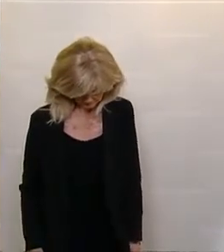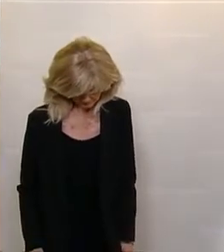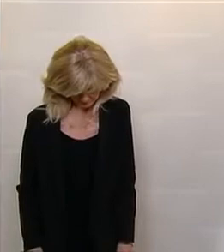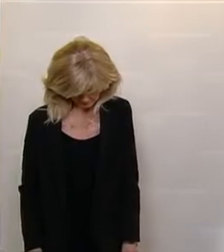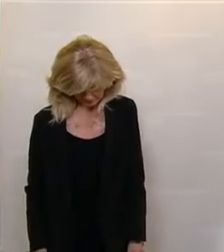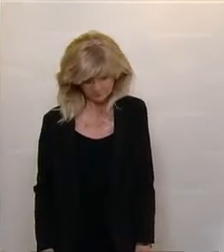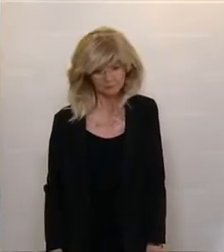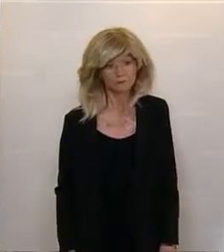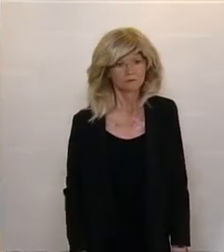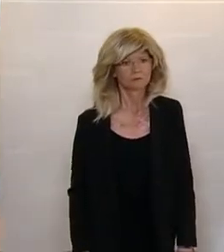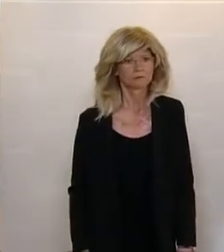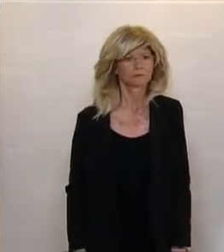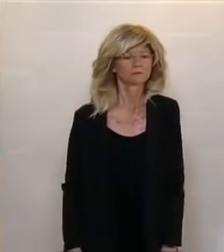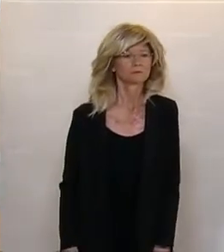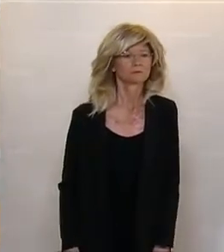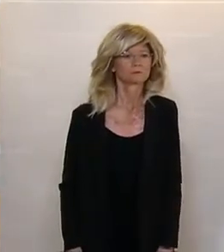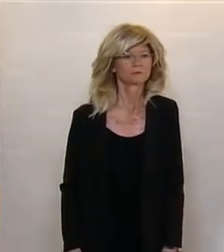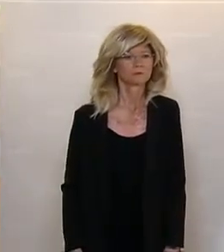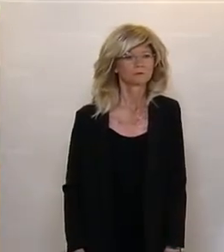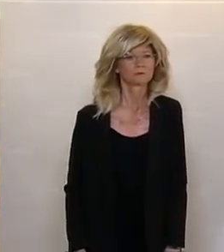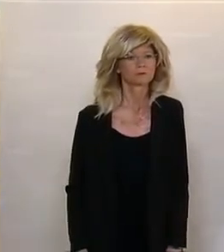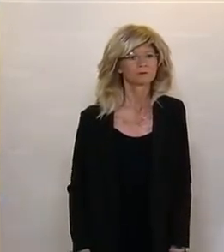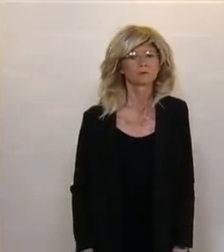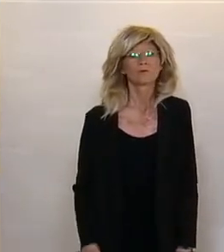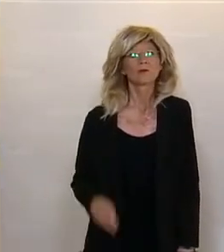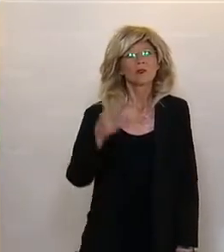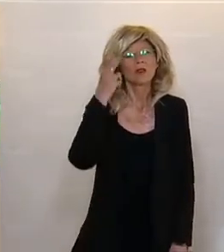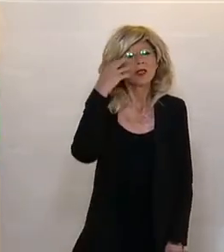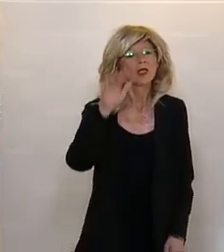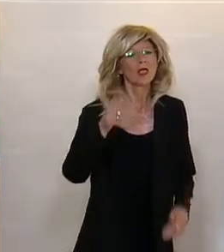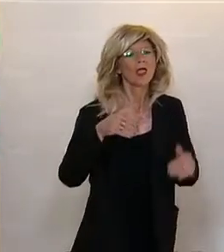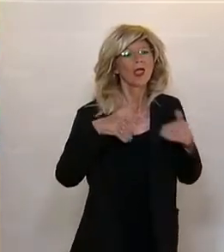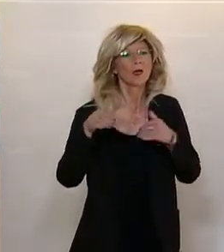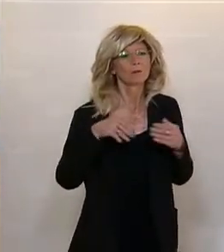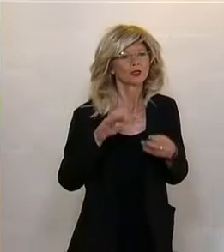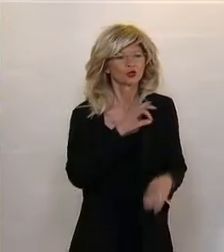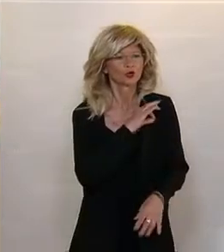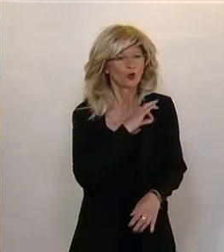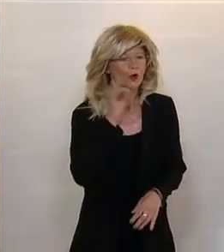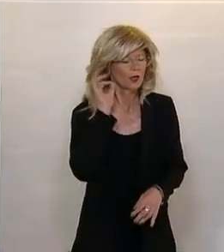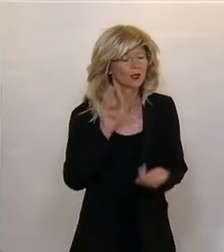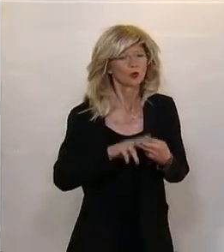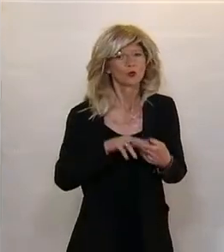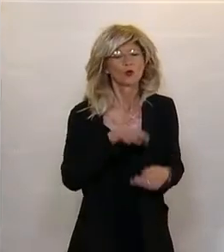sicher, dass personenbezogene Daten wieder proaktiv an die Opferschutzeinrichtungen übermittelt werden, so die Frauensprecherin der Grünen.